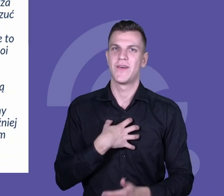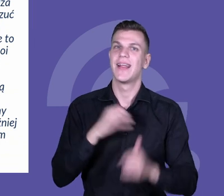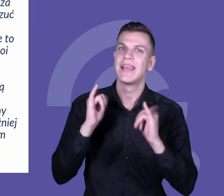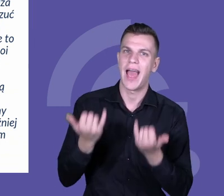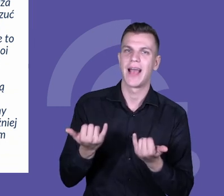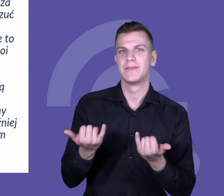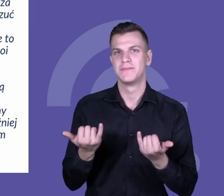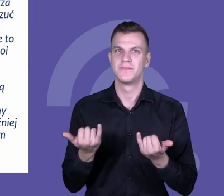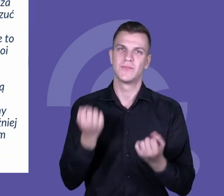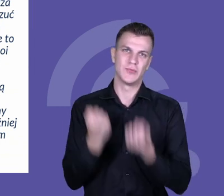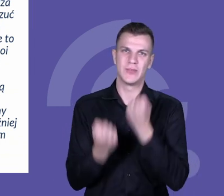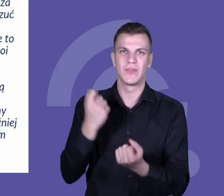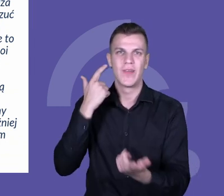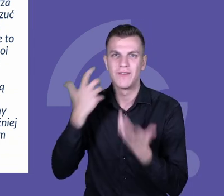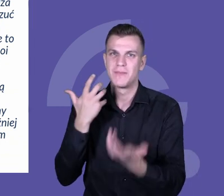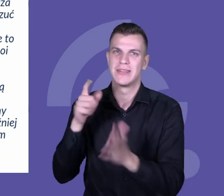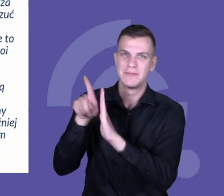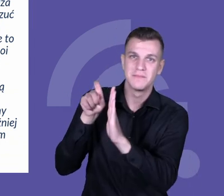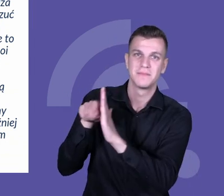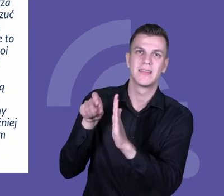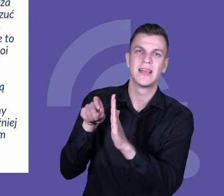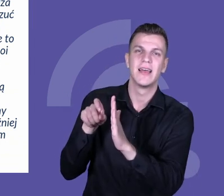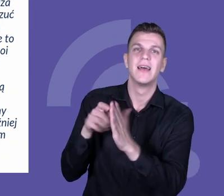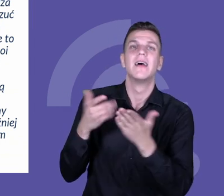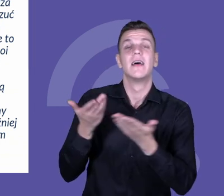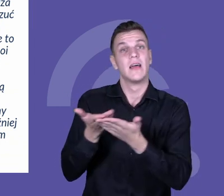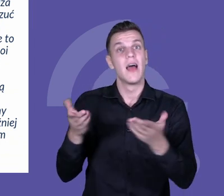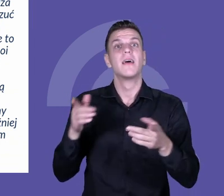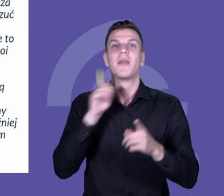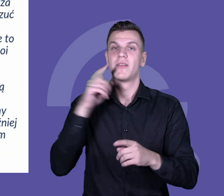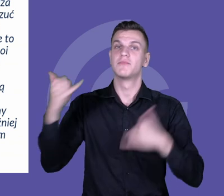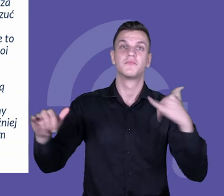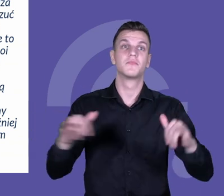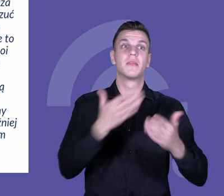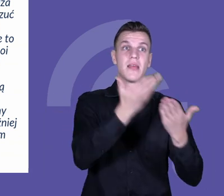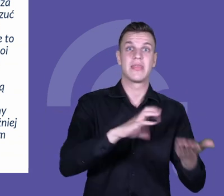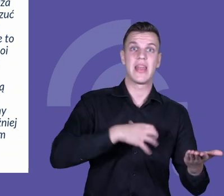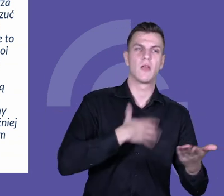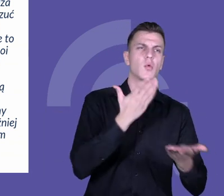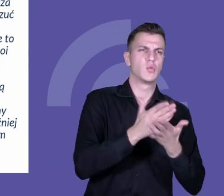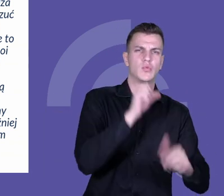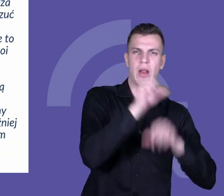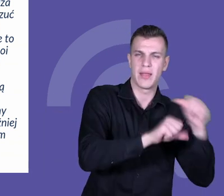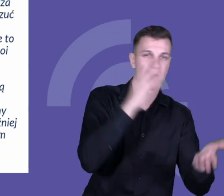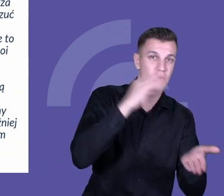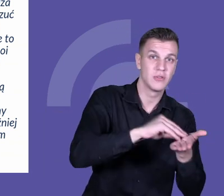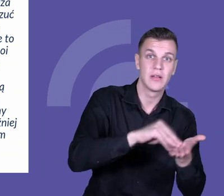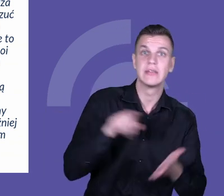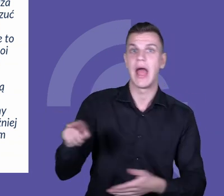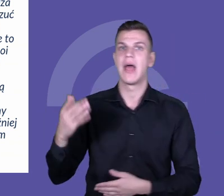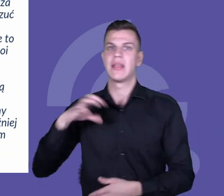było, to to, że w przypadku dyrektorów, którzy byli na początku swojej drogi zawodowej, tam rzeczywiście